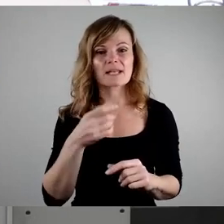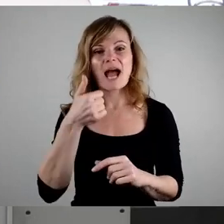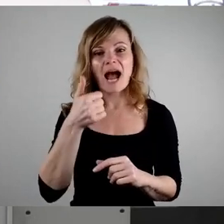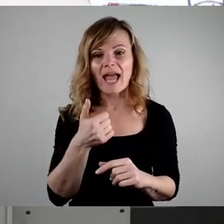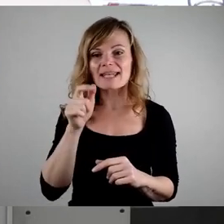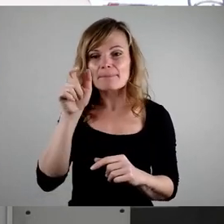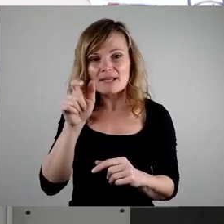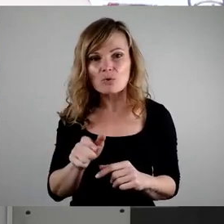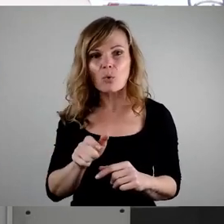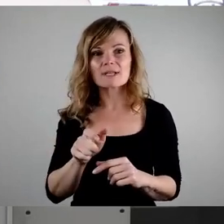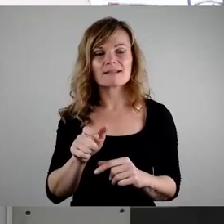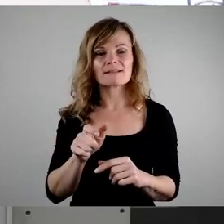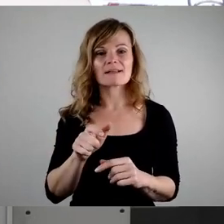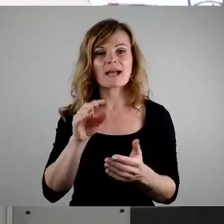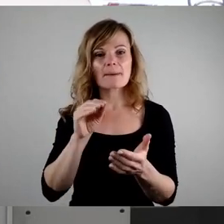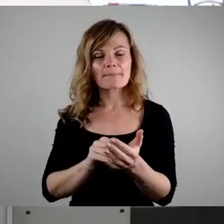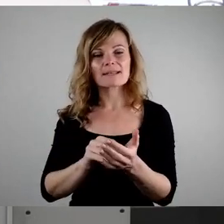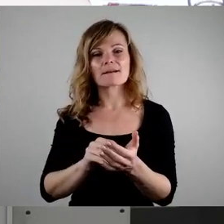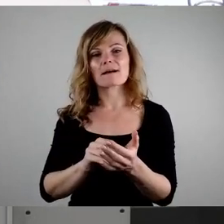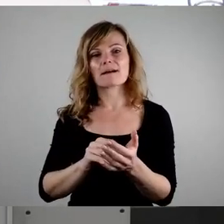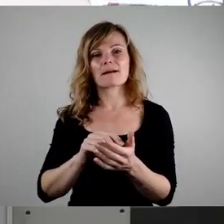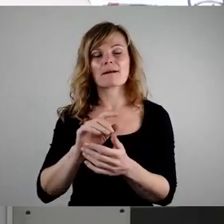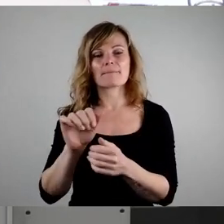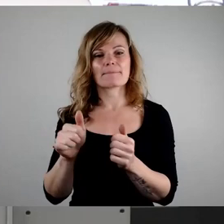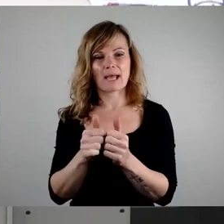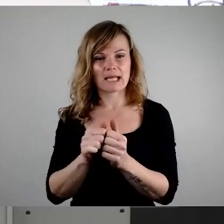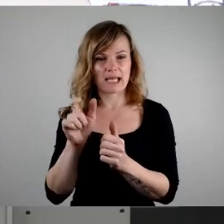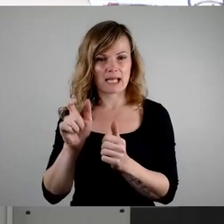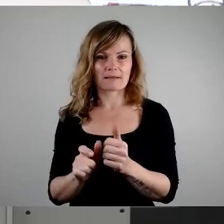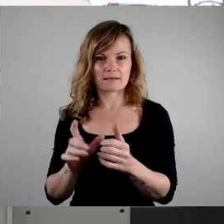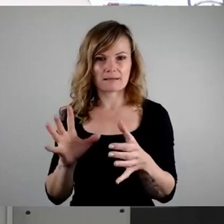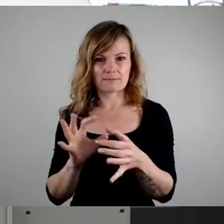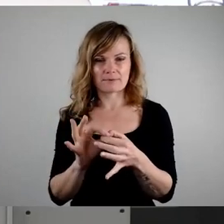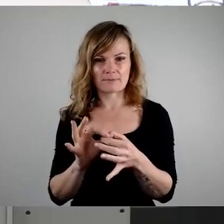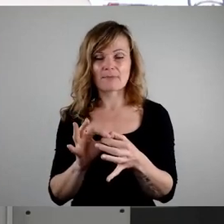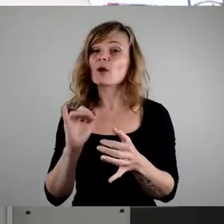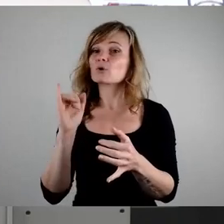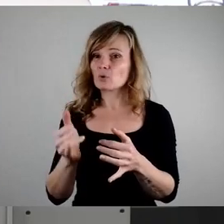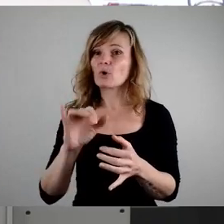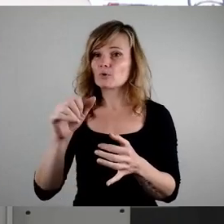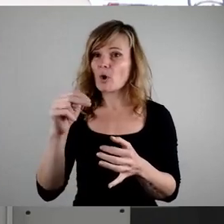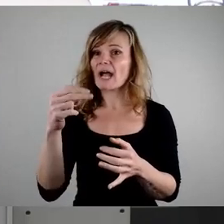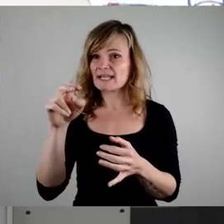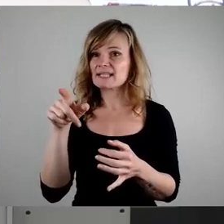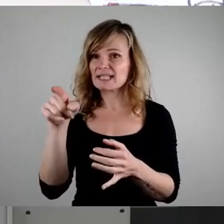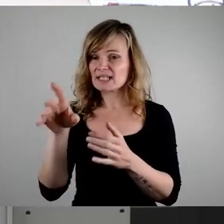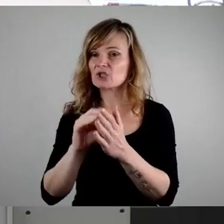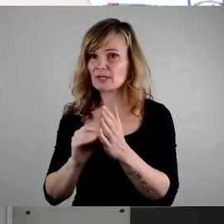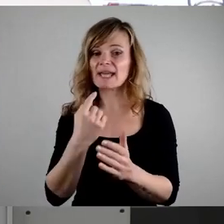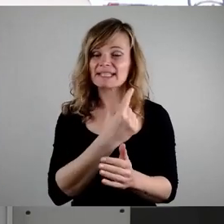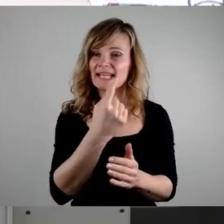-Mieterinnenbeiräte in diesen ganz weit verstreuten Objekten. Doch, Johannes, weil ihr habt nämlich da reingeschrieben, dass in jedem Haus, sechs